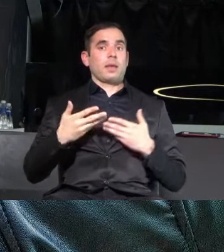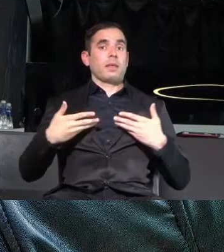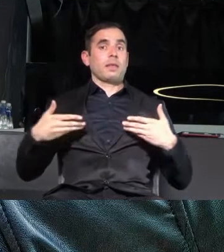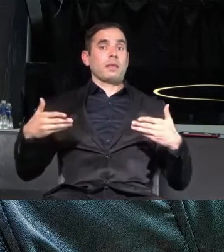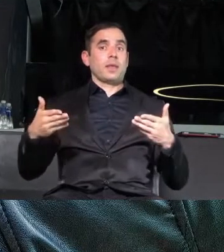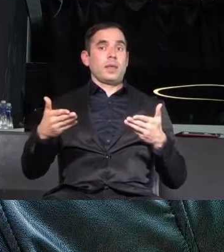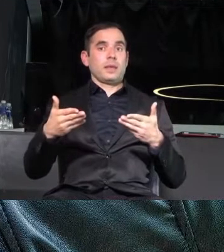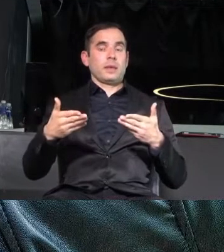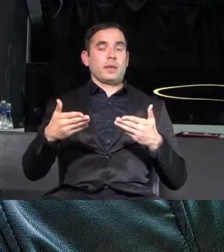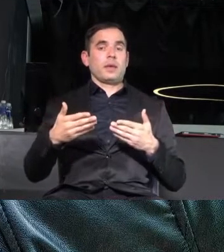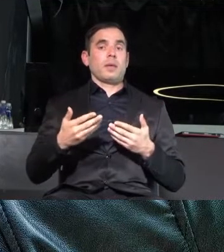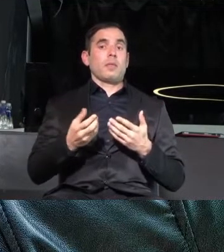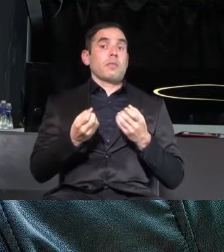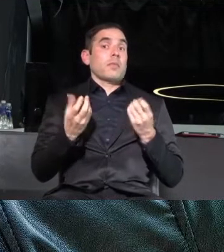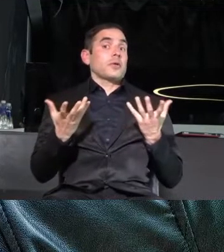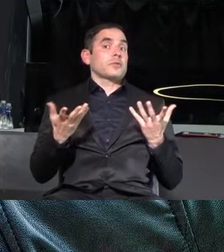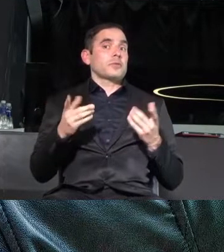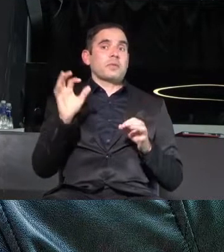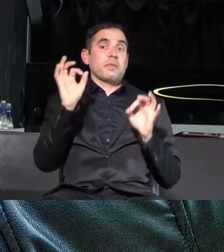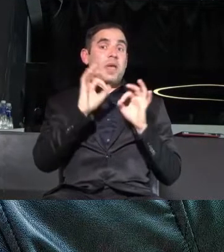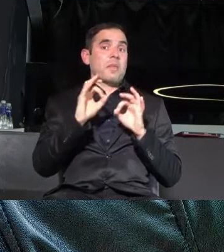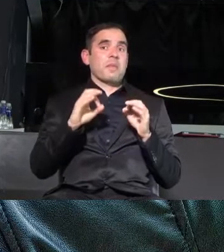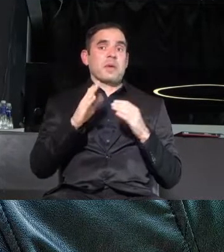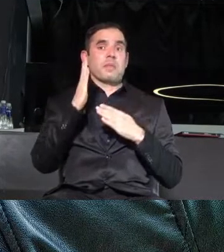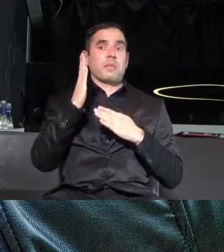просто нямаме право.